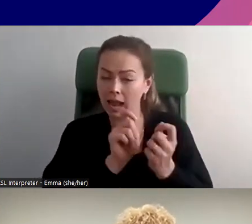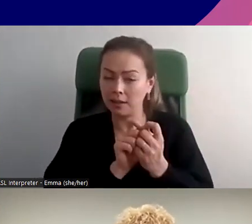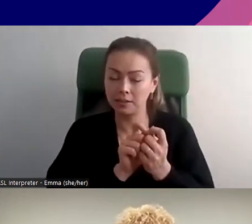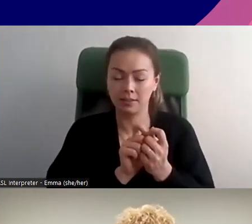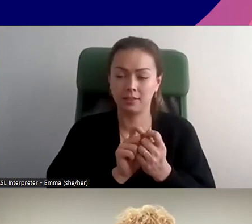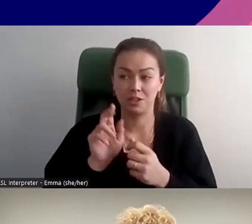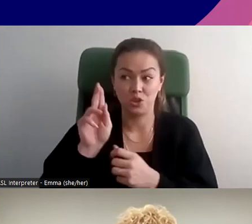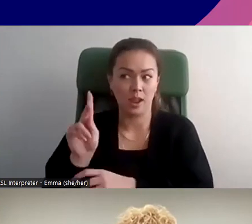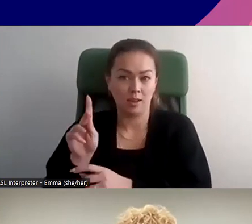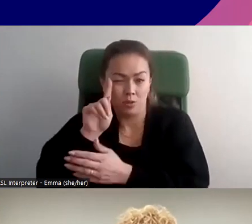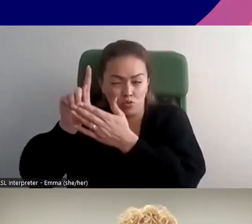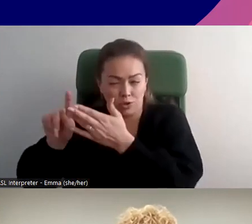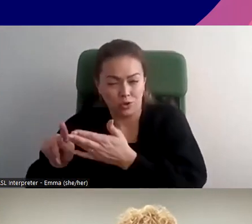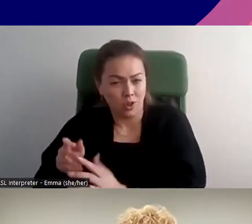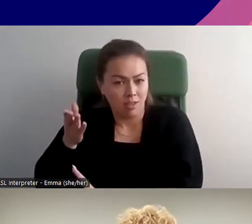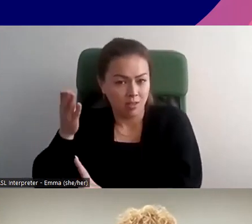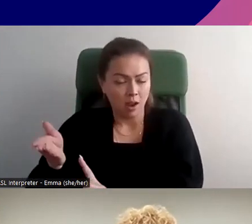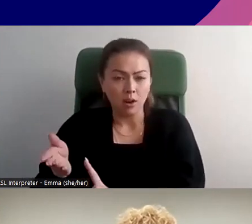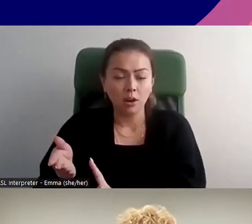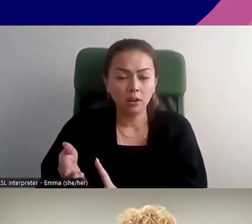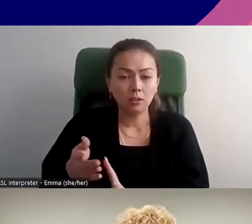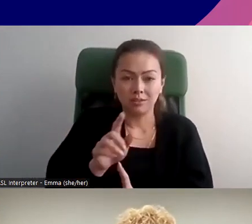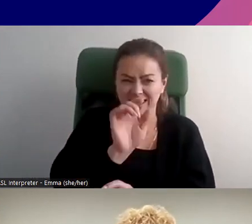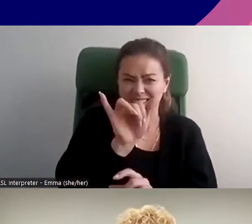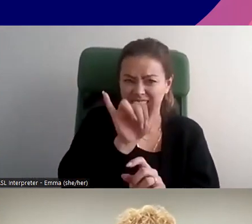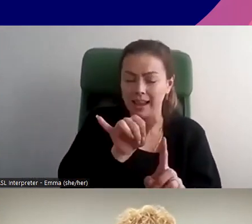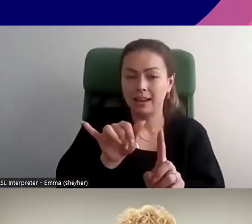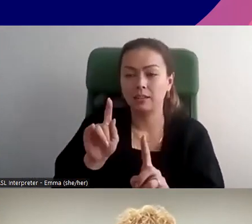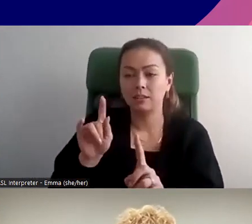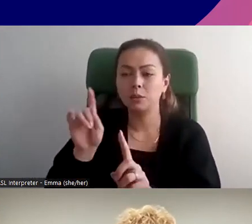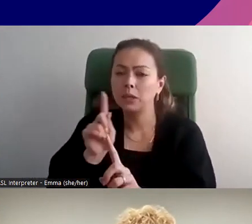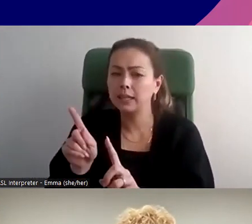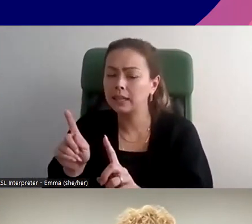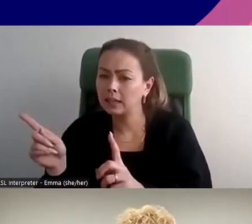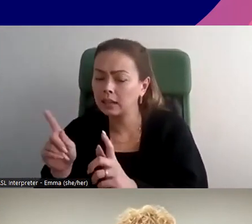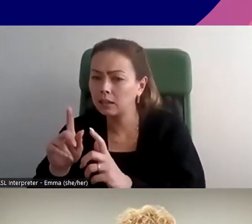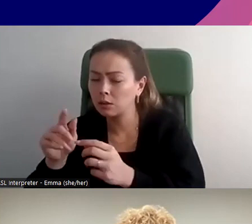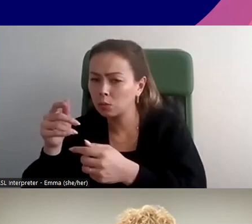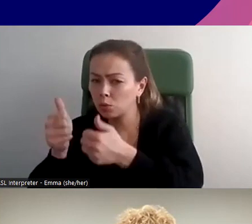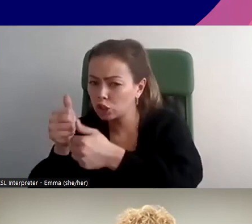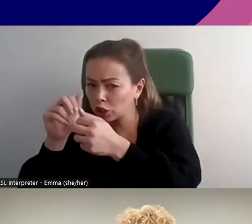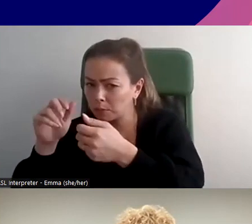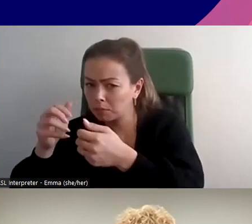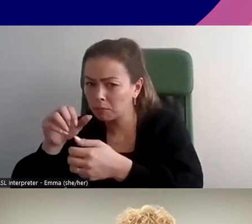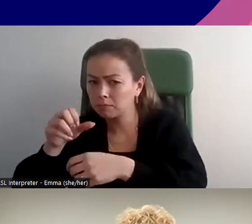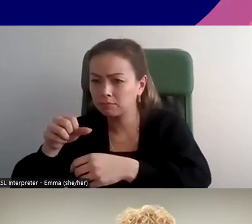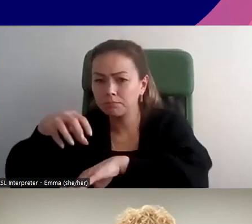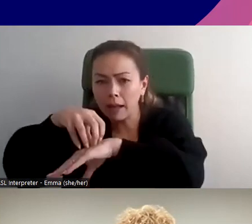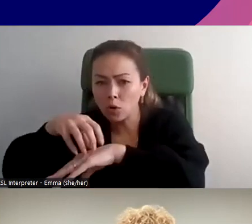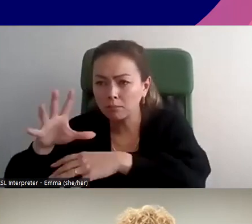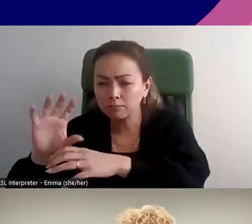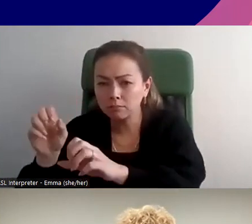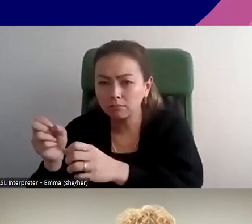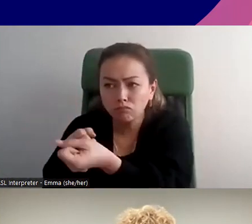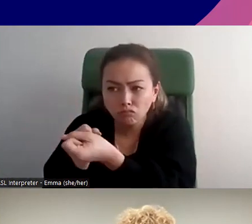Parce qu'il y a beaucoup de recherches au Royaume-Uni qui essayaient de découvrir quel était le préjudice et quelles étaient les plateformes et quelle était la